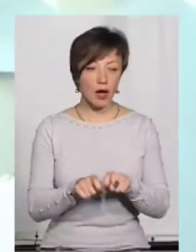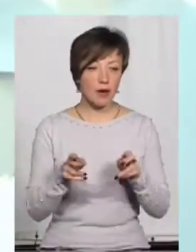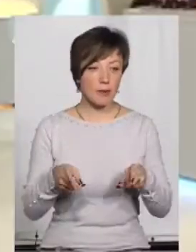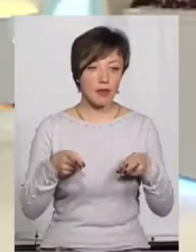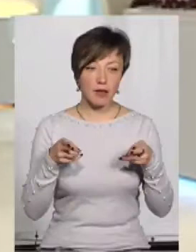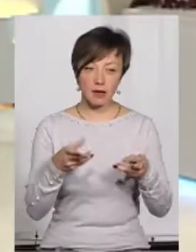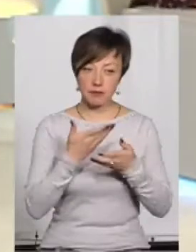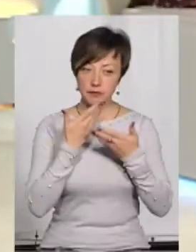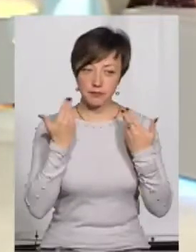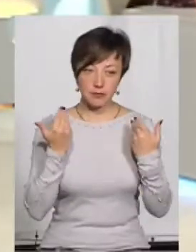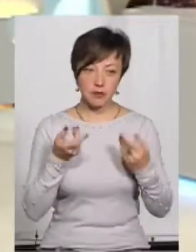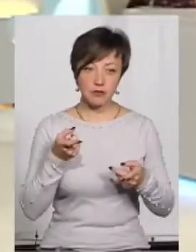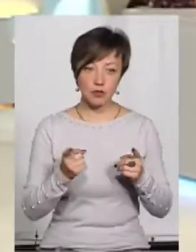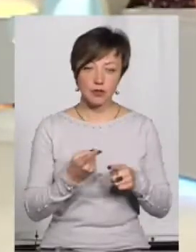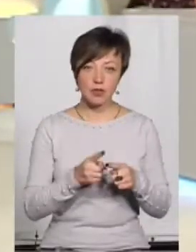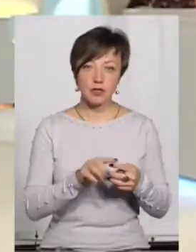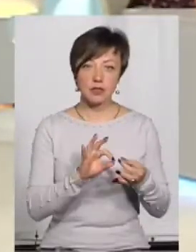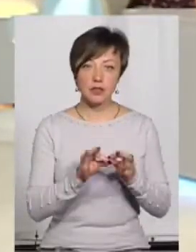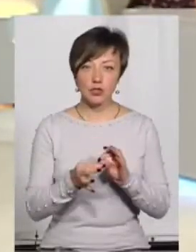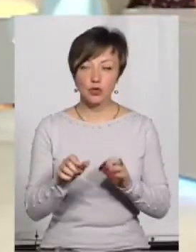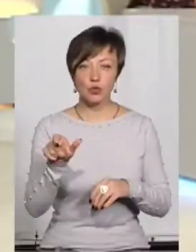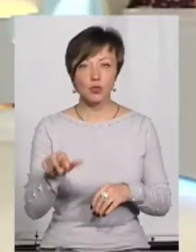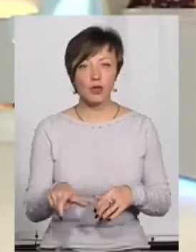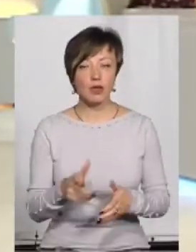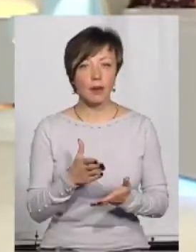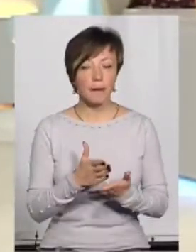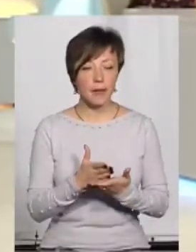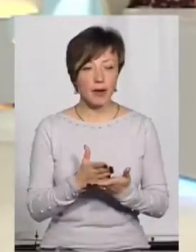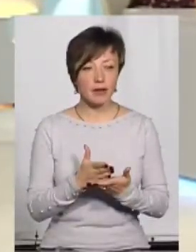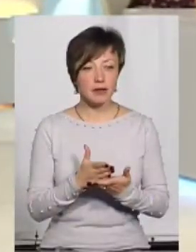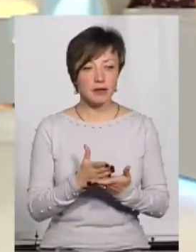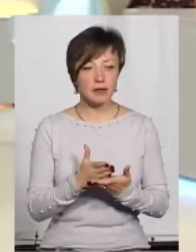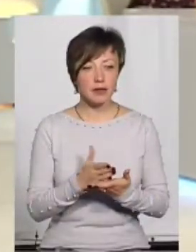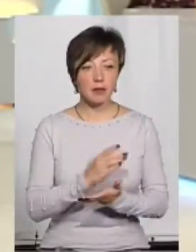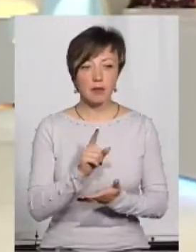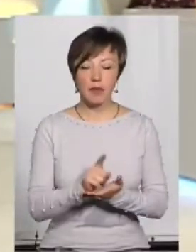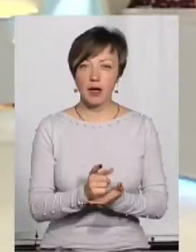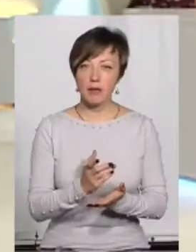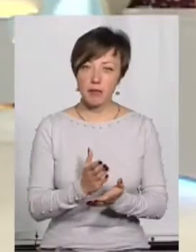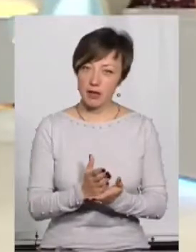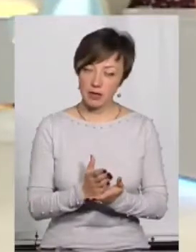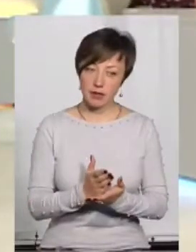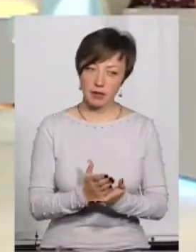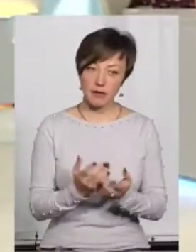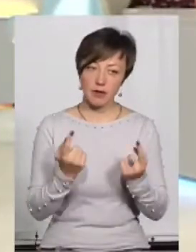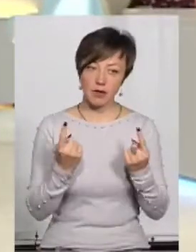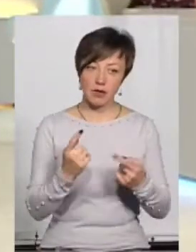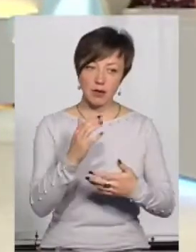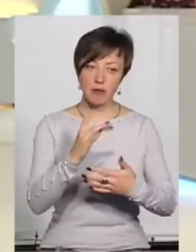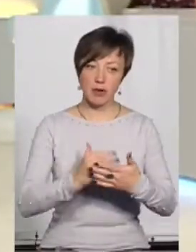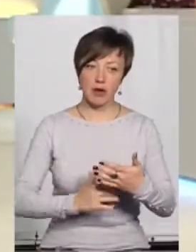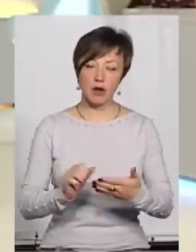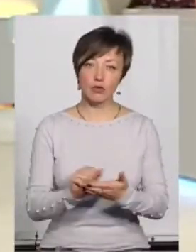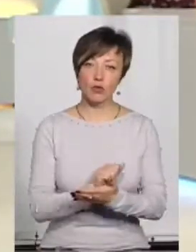провадження не відкрите, звичайно, це складніше. Тому людина має мати, ну, досить таки великий перелік